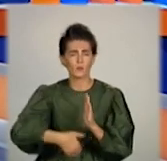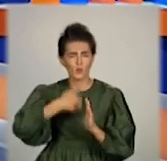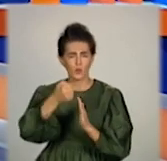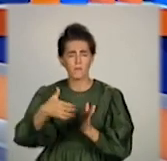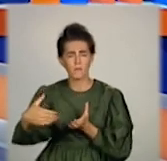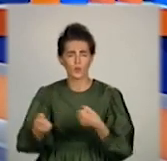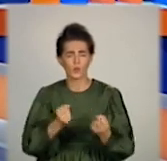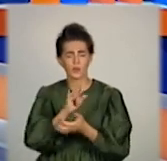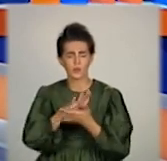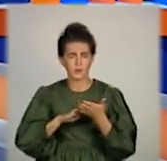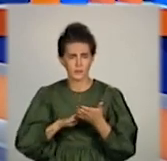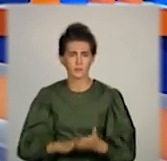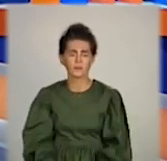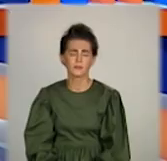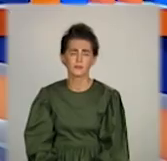– далі у сюжеті.